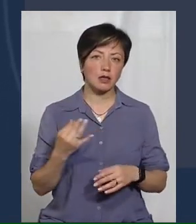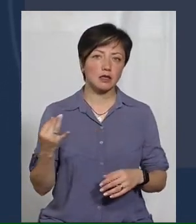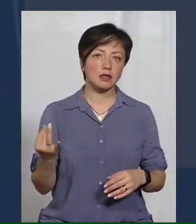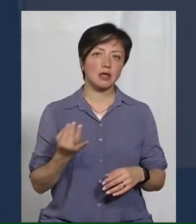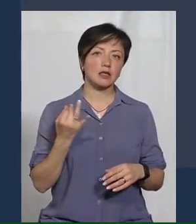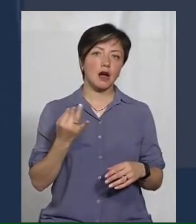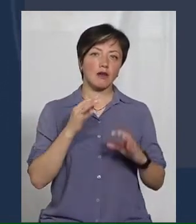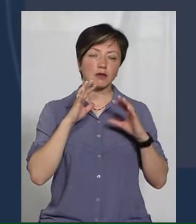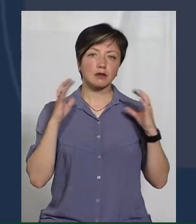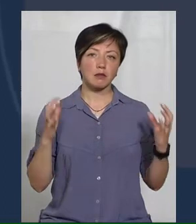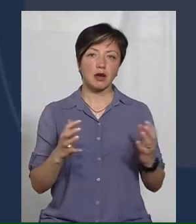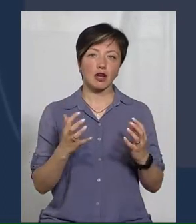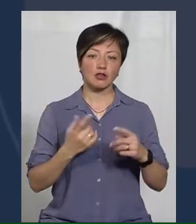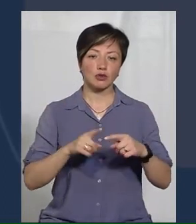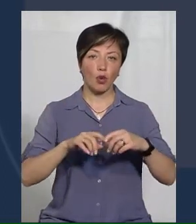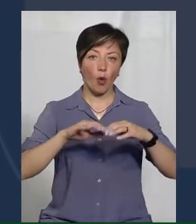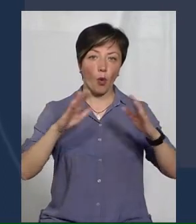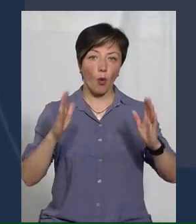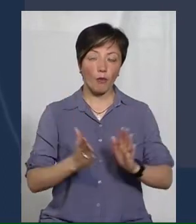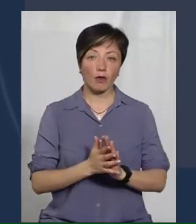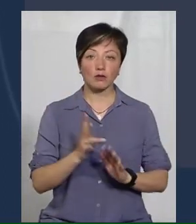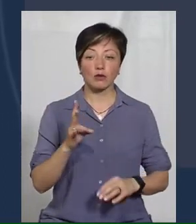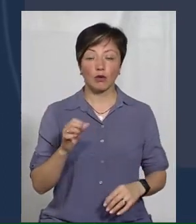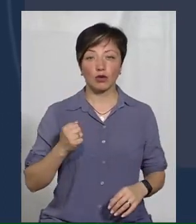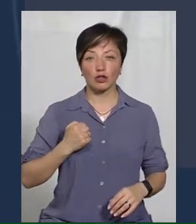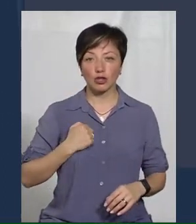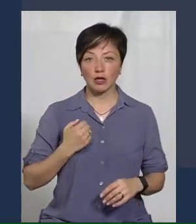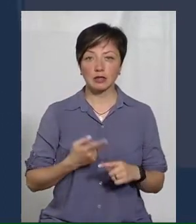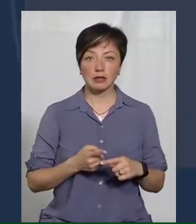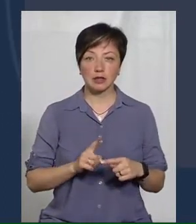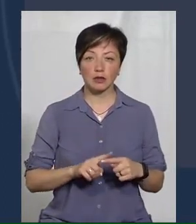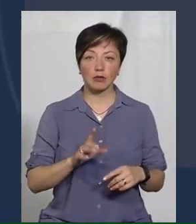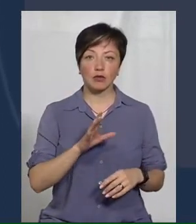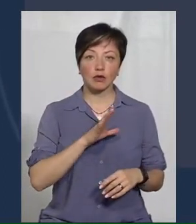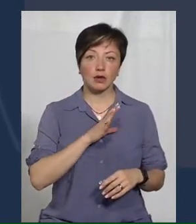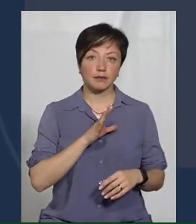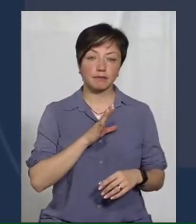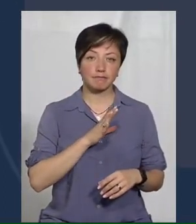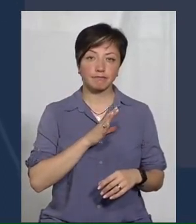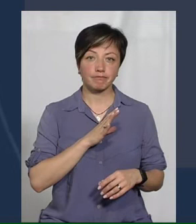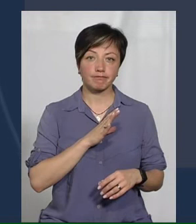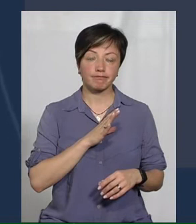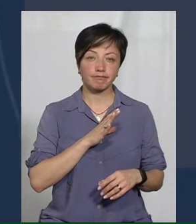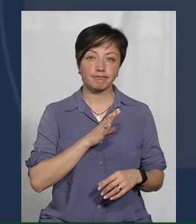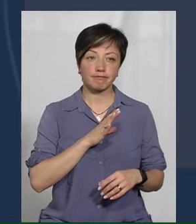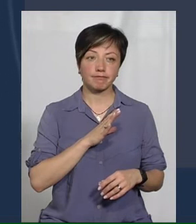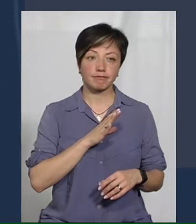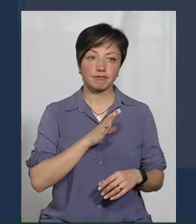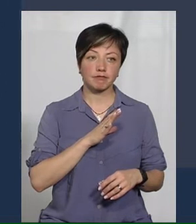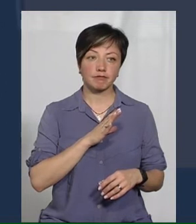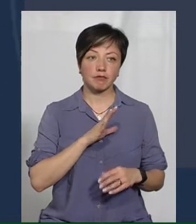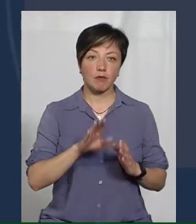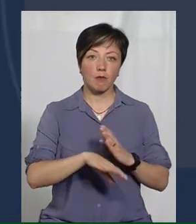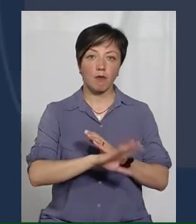збереженні цього комплексу. Але, на жаль, це лише були такі зовнішні жести, які не мали жодної